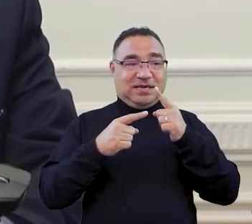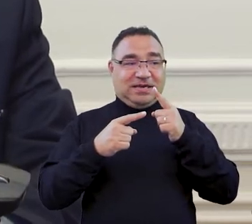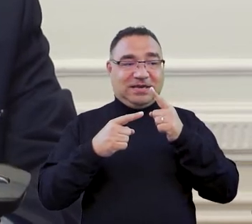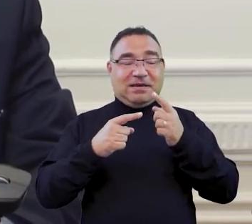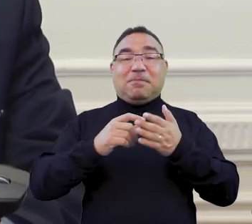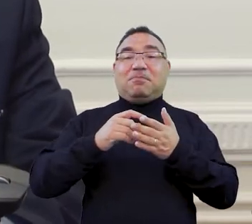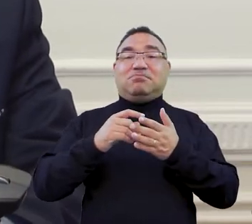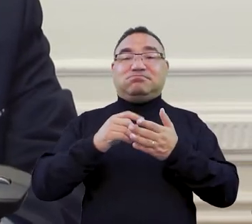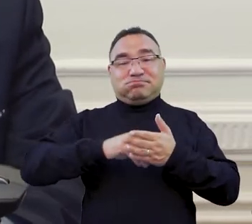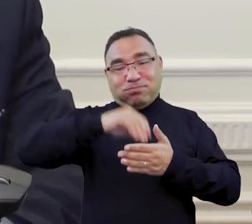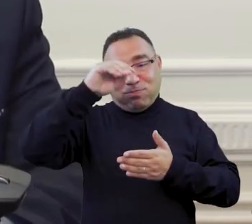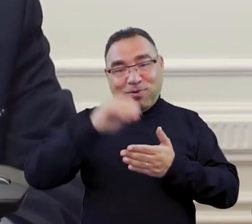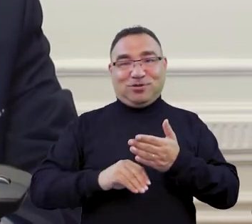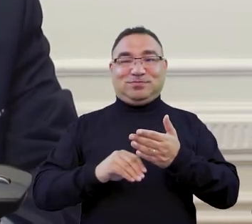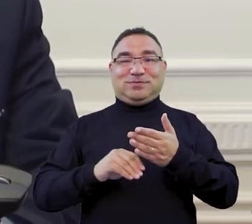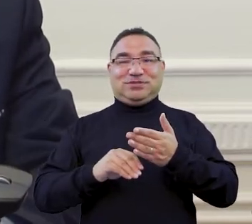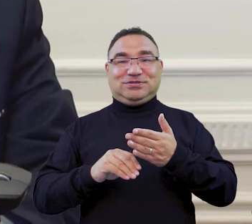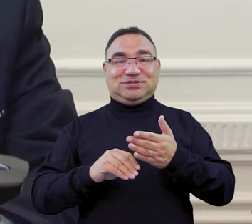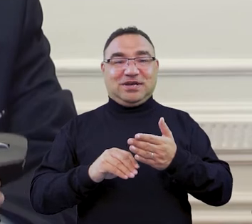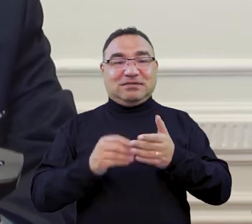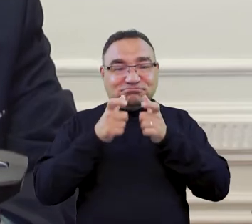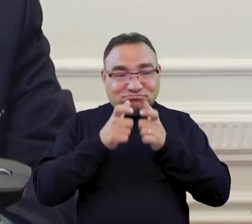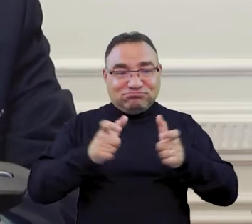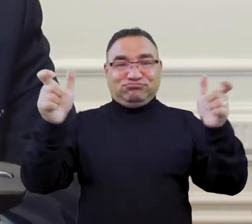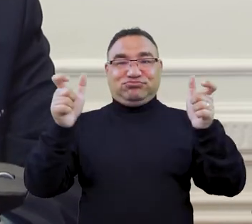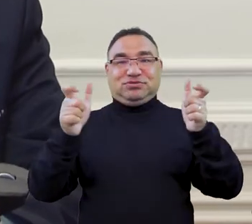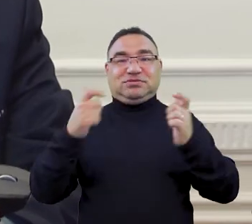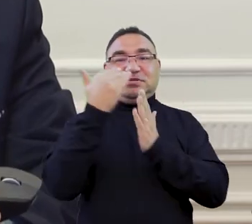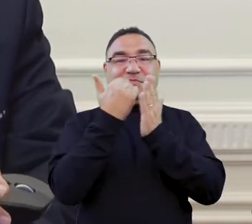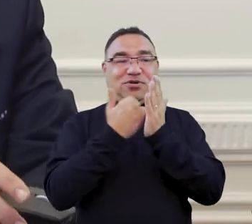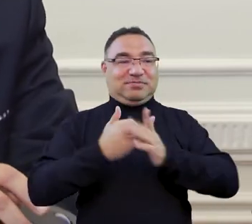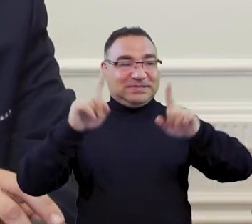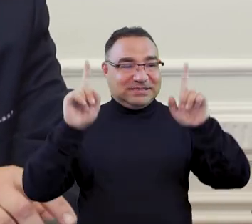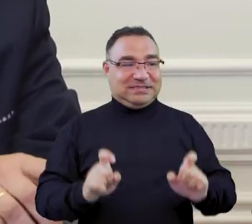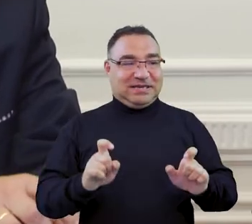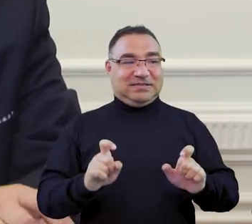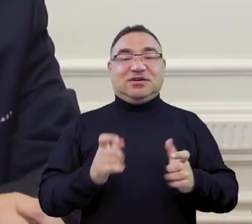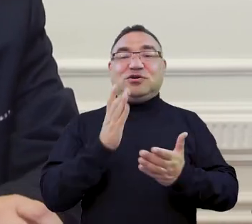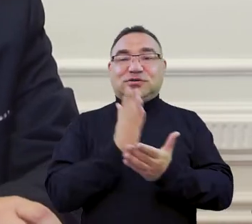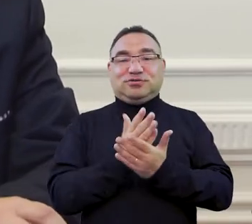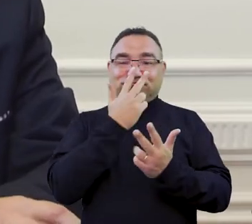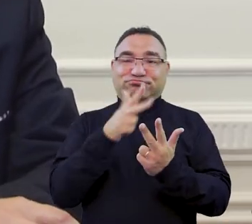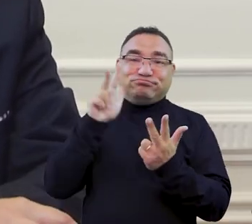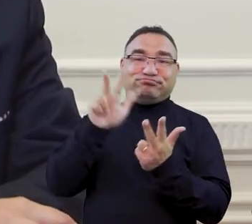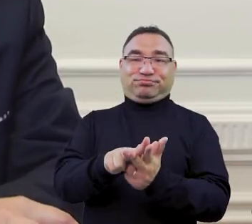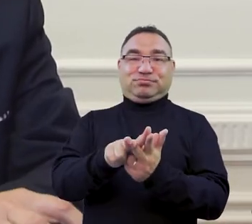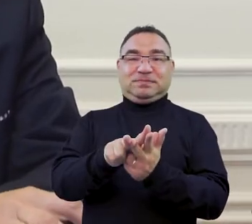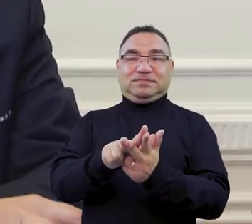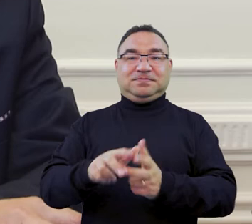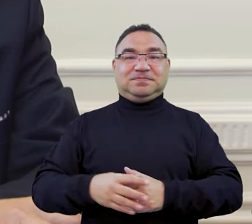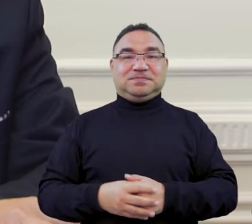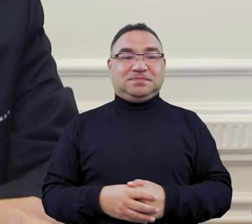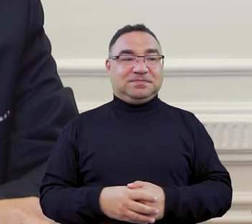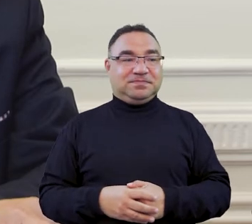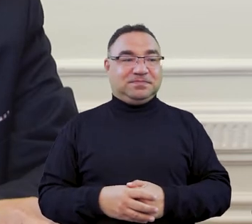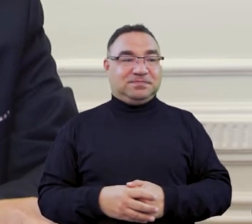podpiszę komunikat, który uruchamia ten program, także już dokonuję tej czynności.